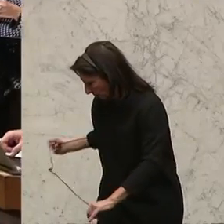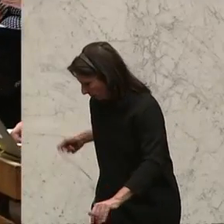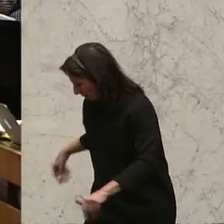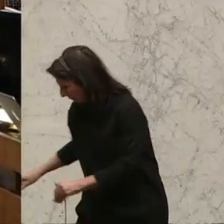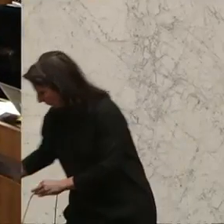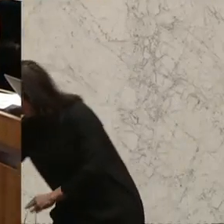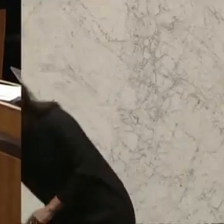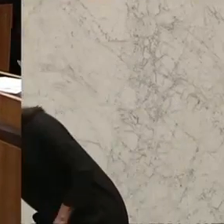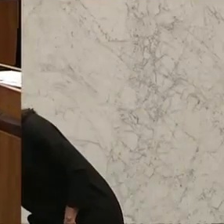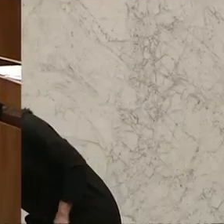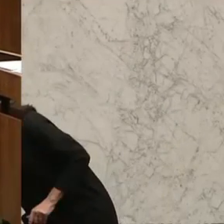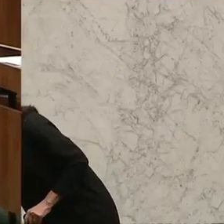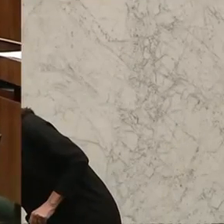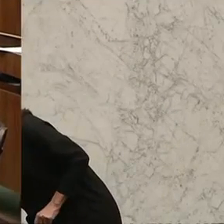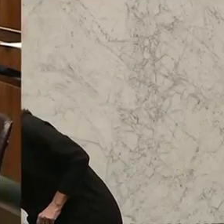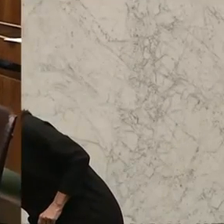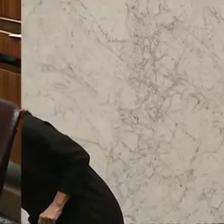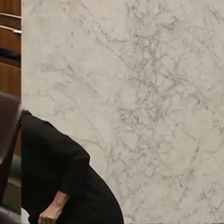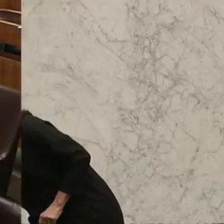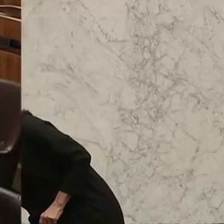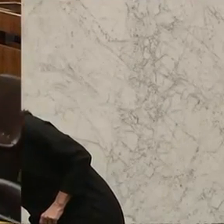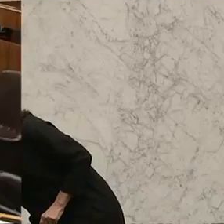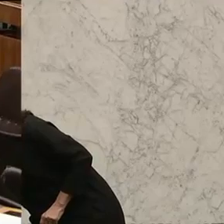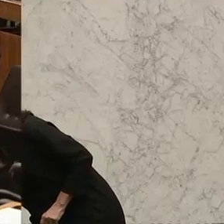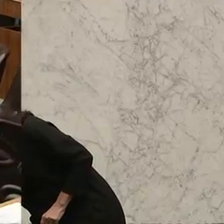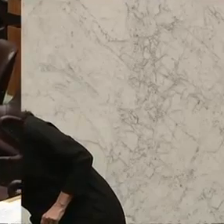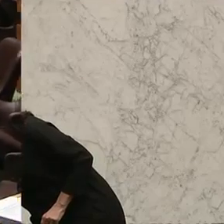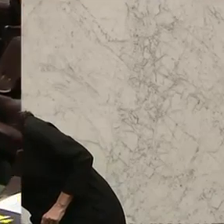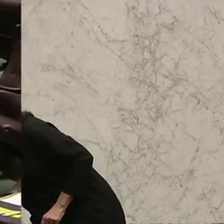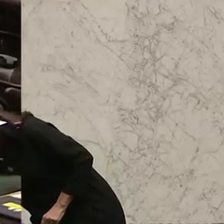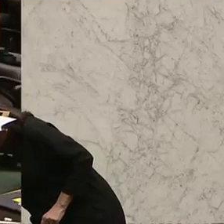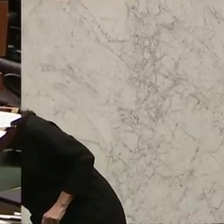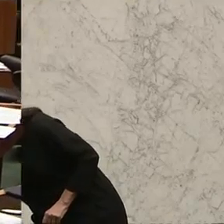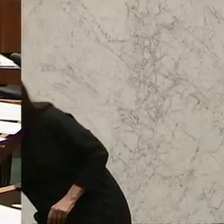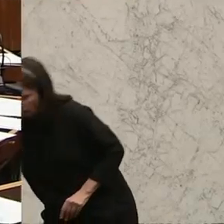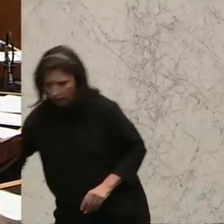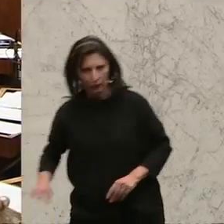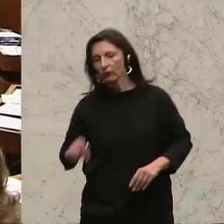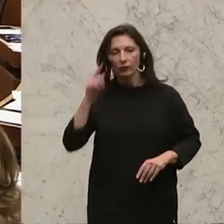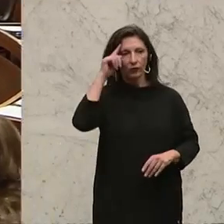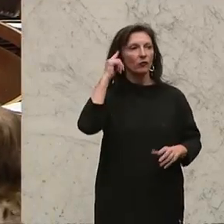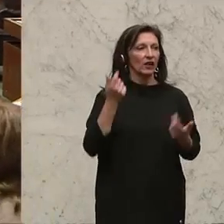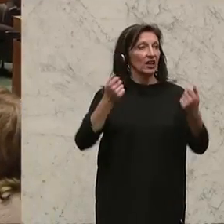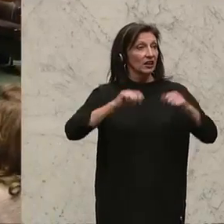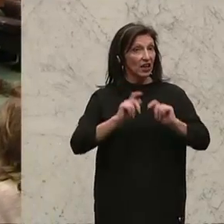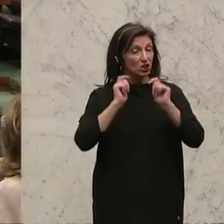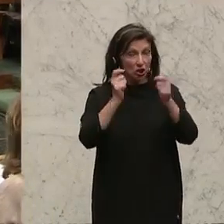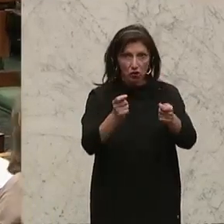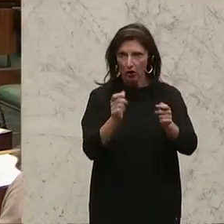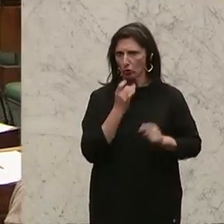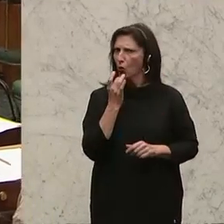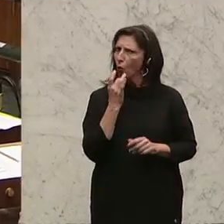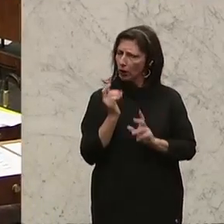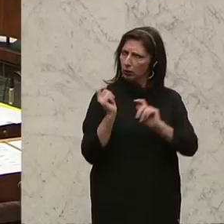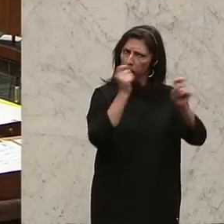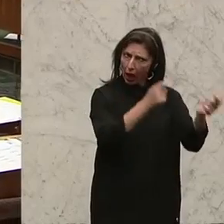Der Entschließungsantrag ist ordnungsgemäß eingebracht und steht daher mit in Verhandlung bzw. dann